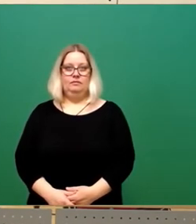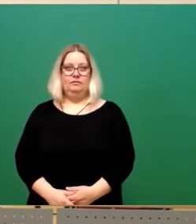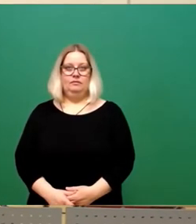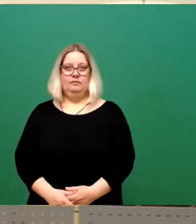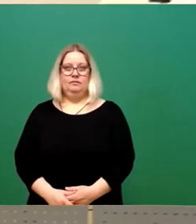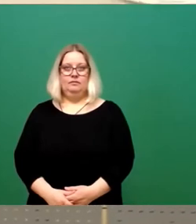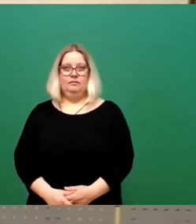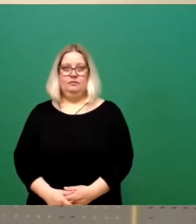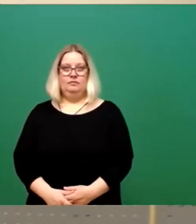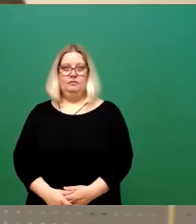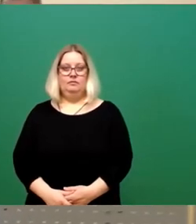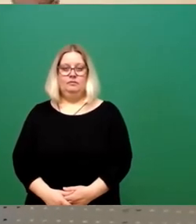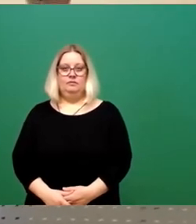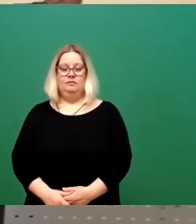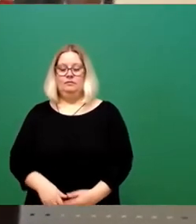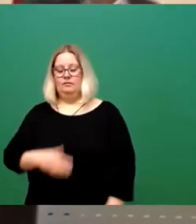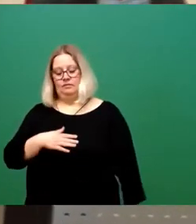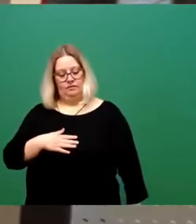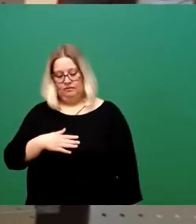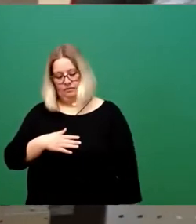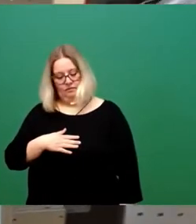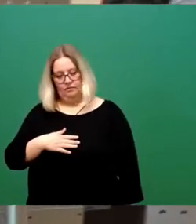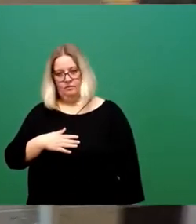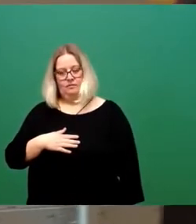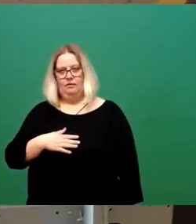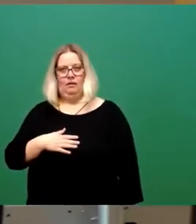Ich muss sagen, ich kann überhaupt nicht mehr folgen.